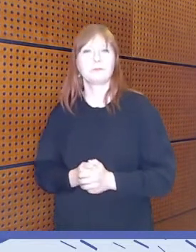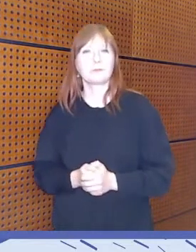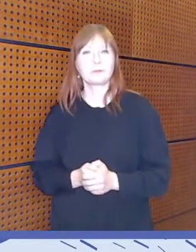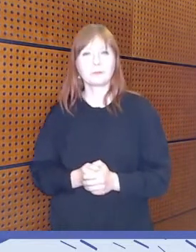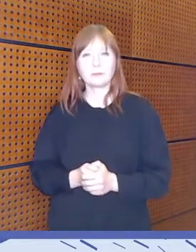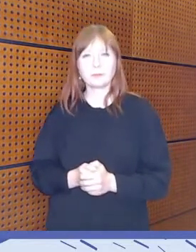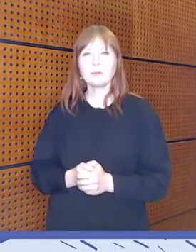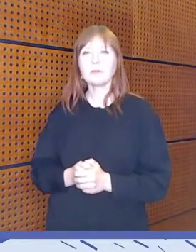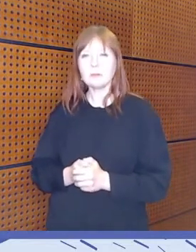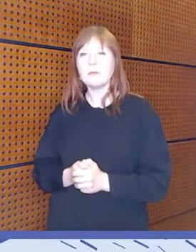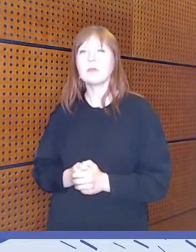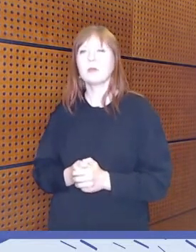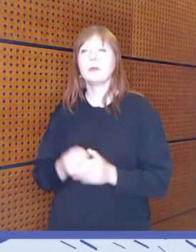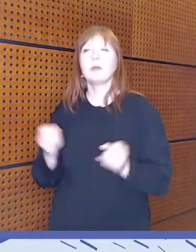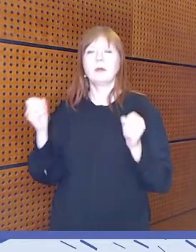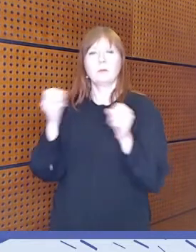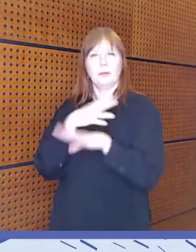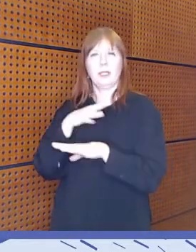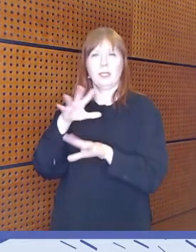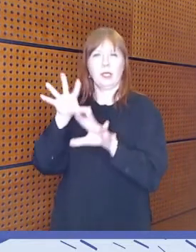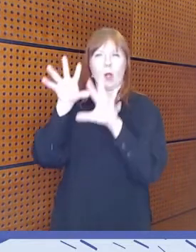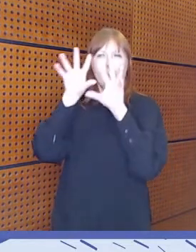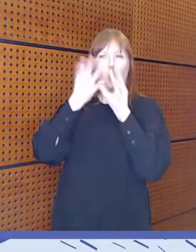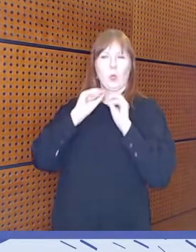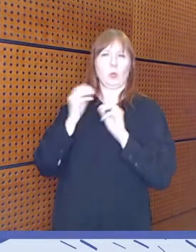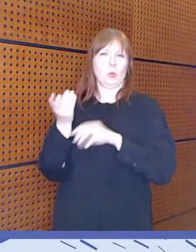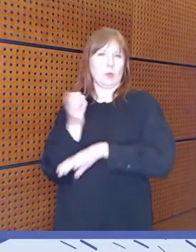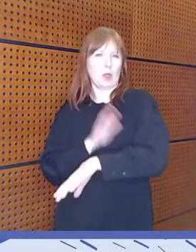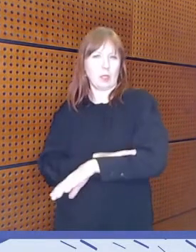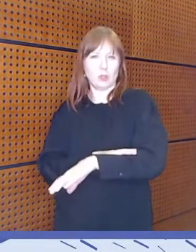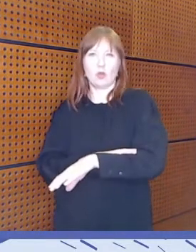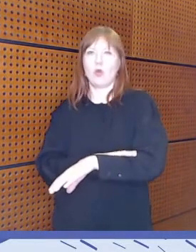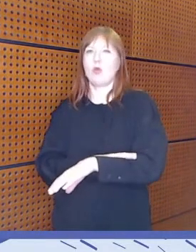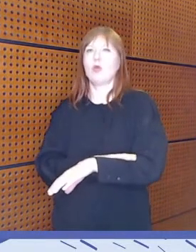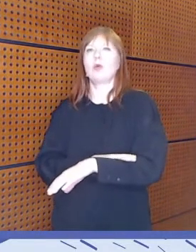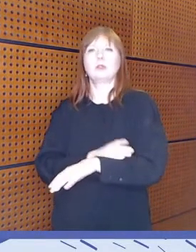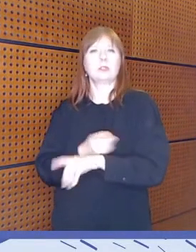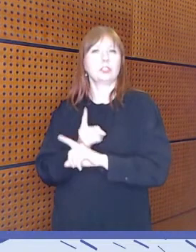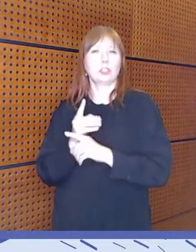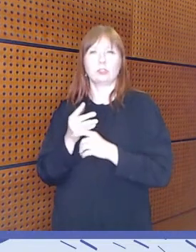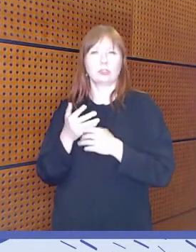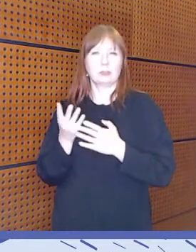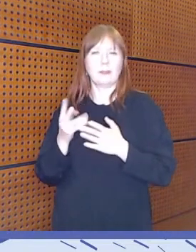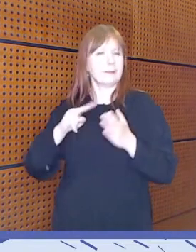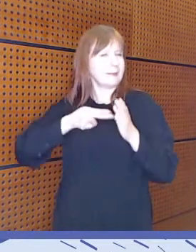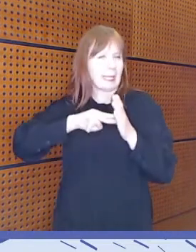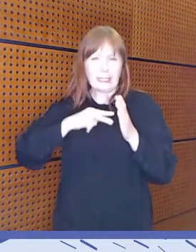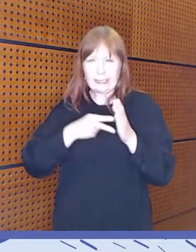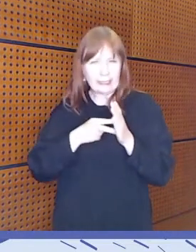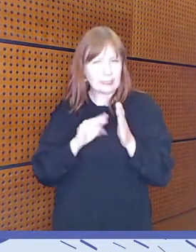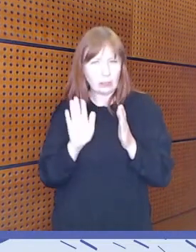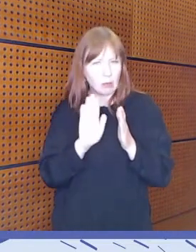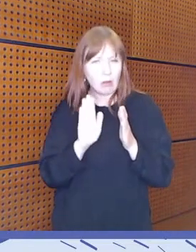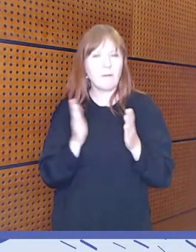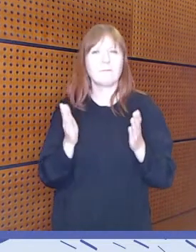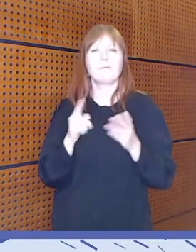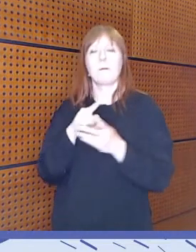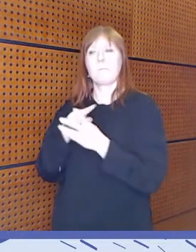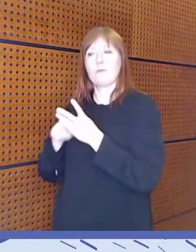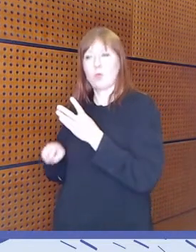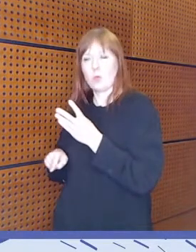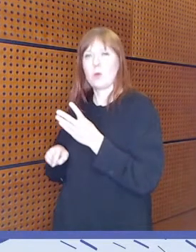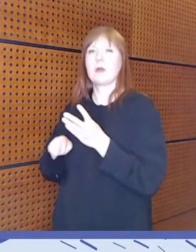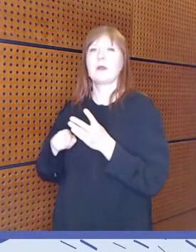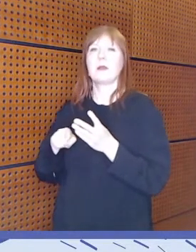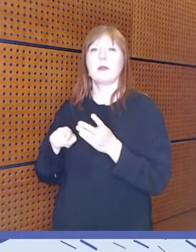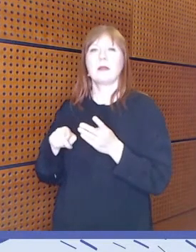Niin, median lukutaidoista, jos ei niin puhuta teknisistä. Se on varmaan vähän